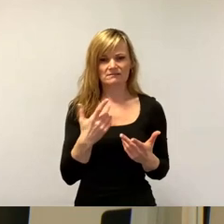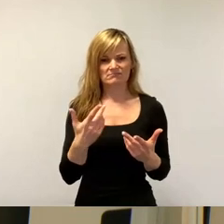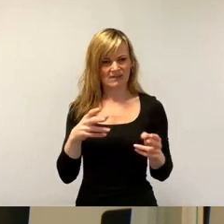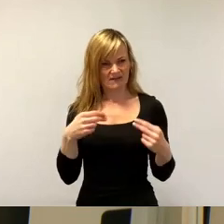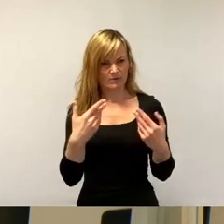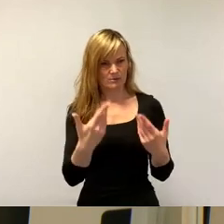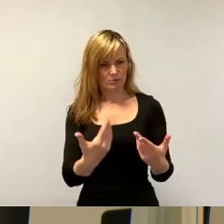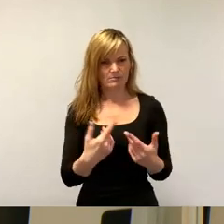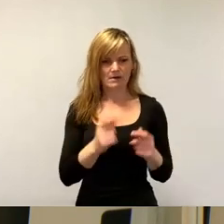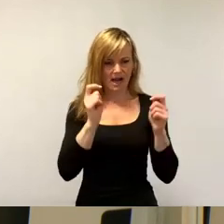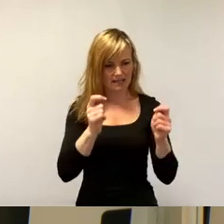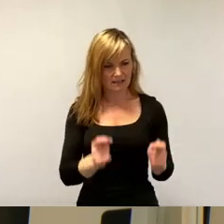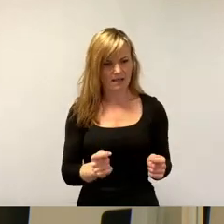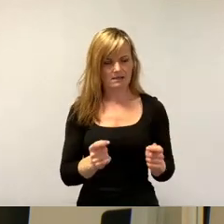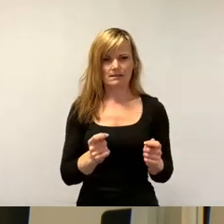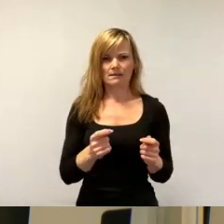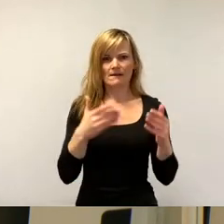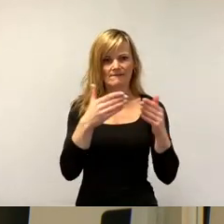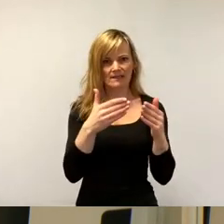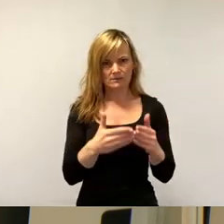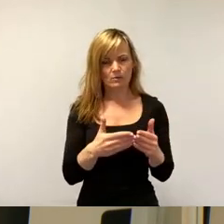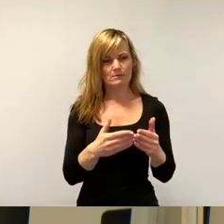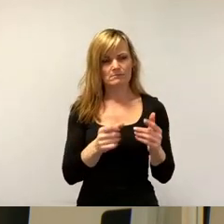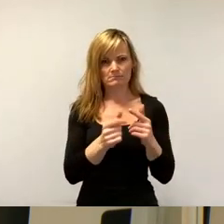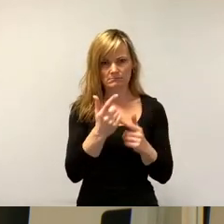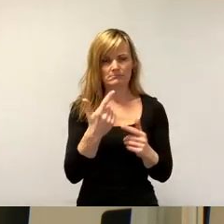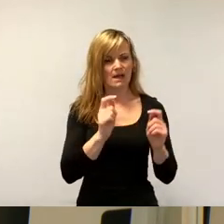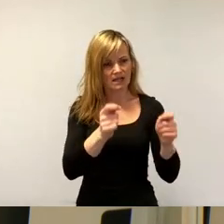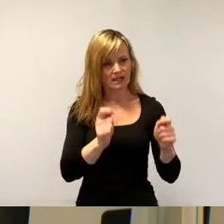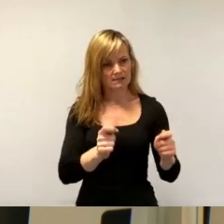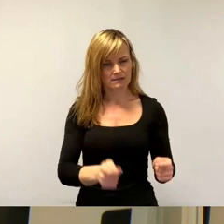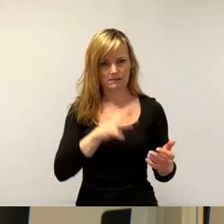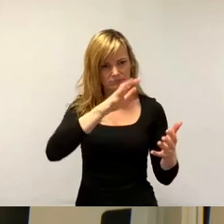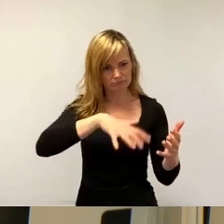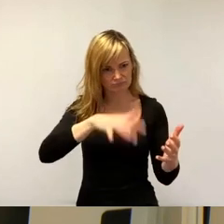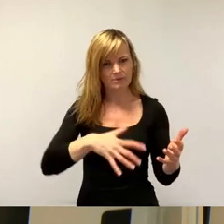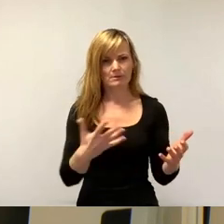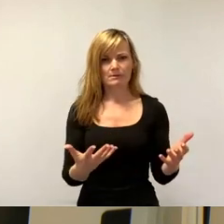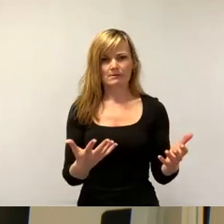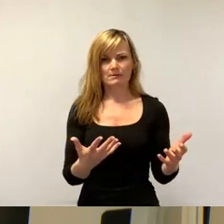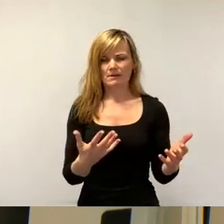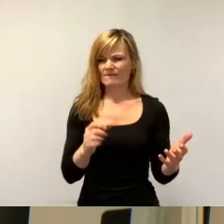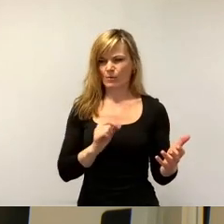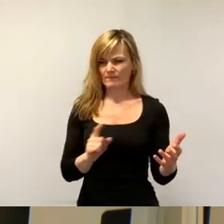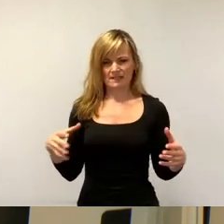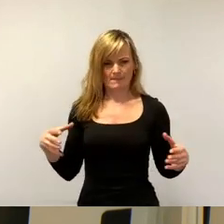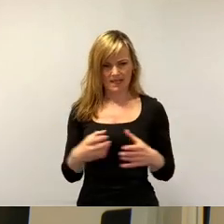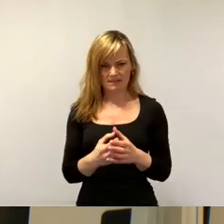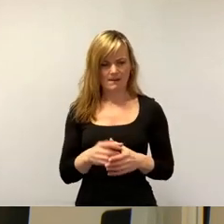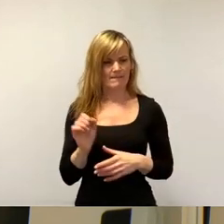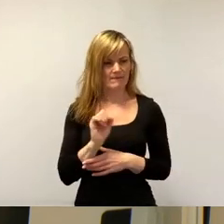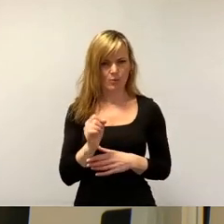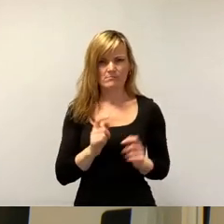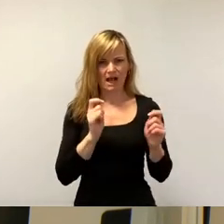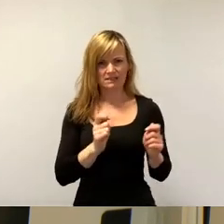mehrerer Fraktionen notwendig werden, die wir aus mir nicht erschließbaren Gründen leider nicht gemeinsam behandeln, sondern alle einzeln behandeln müssen.